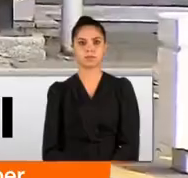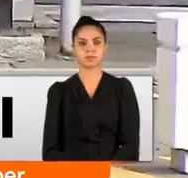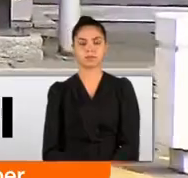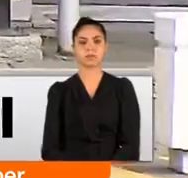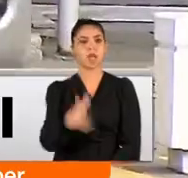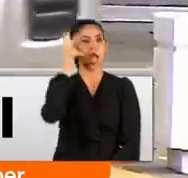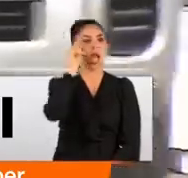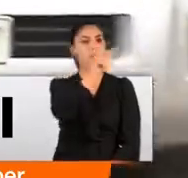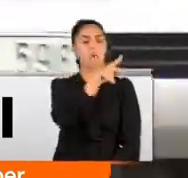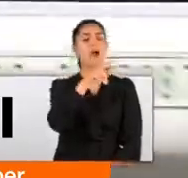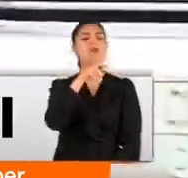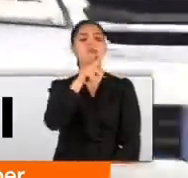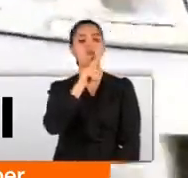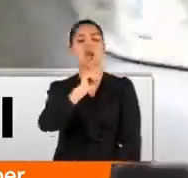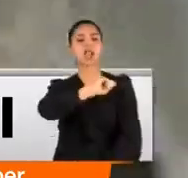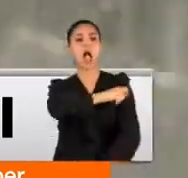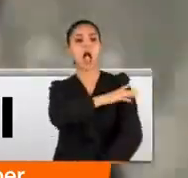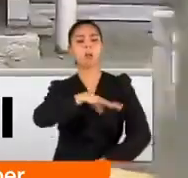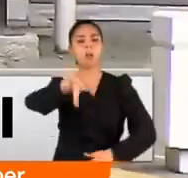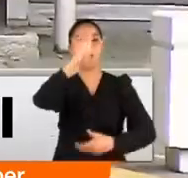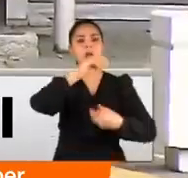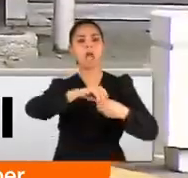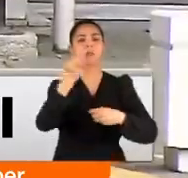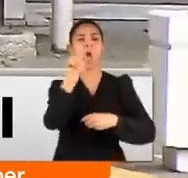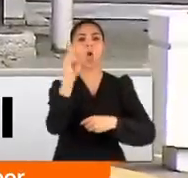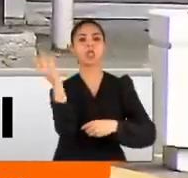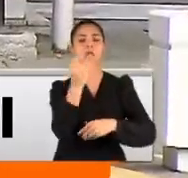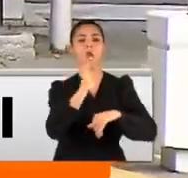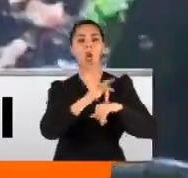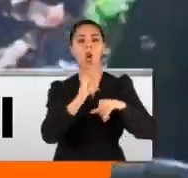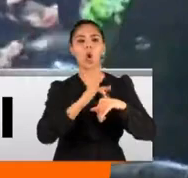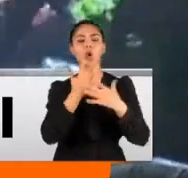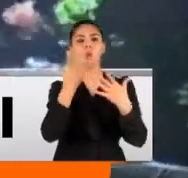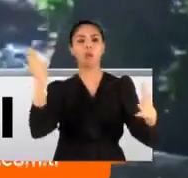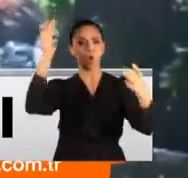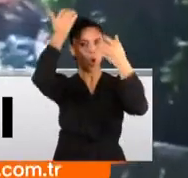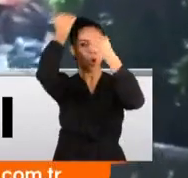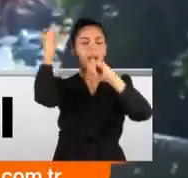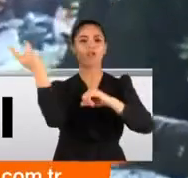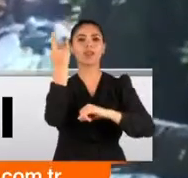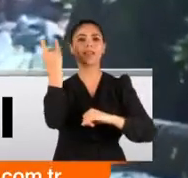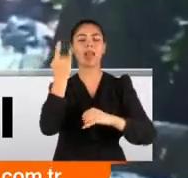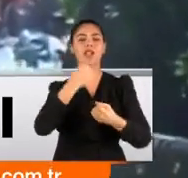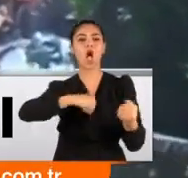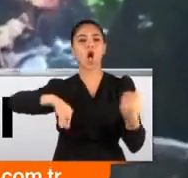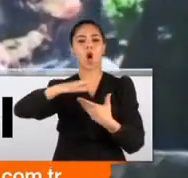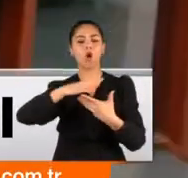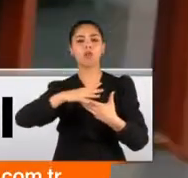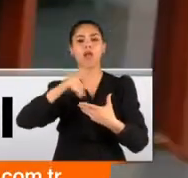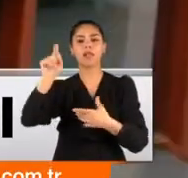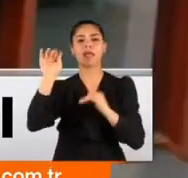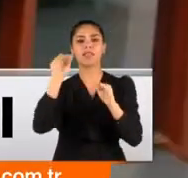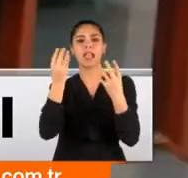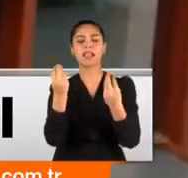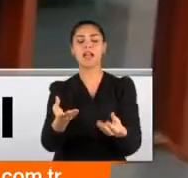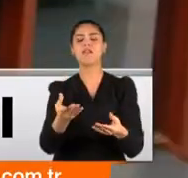Amerika, Fransa ve Almanya'nın da aralarında yer aldığı 10 ülkenin büyükelçisi Gezi Parkı olaylarının finansörü olmakla suçlanan